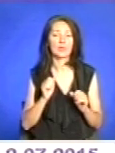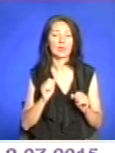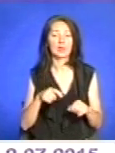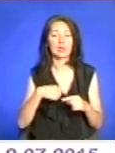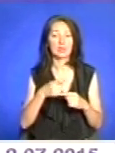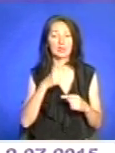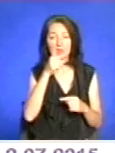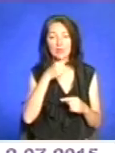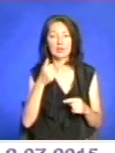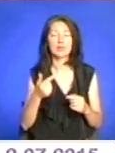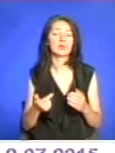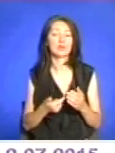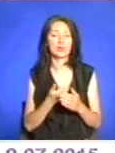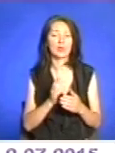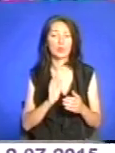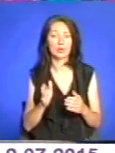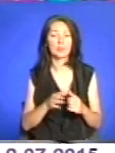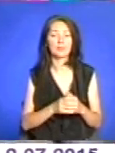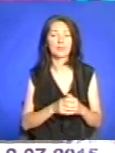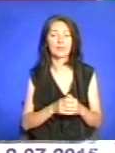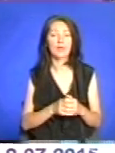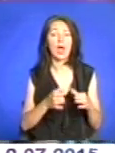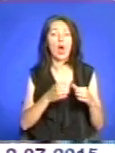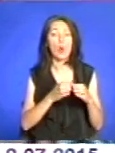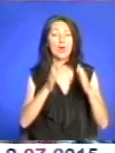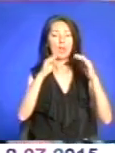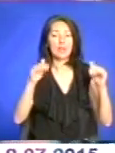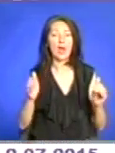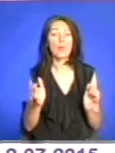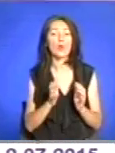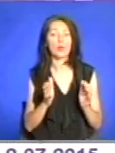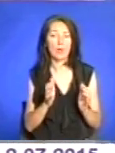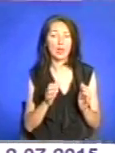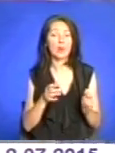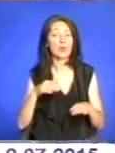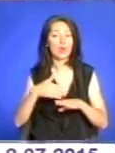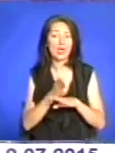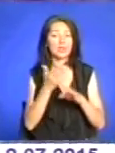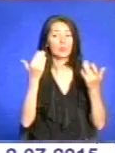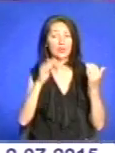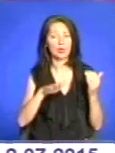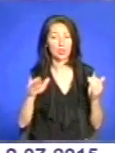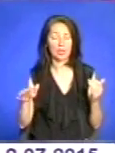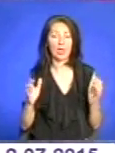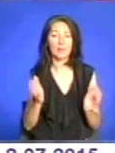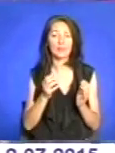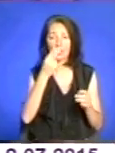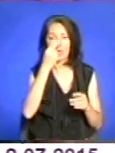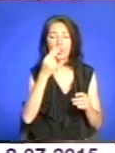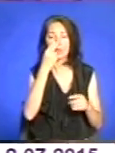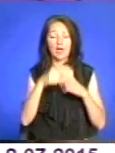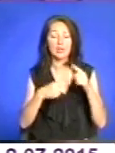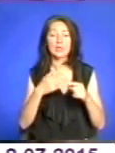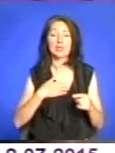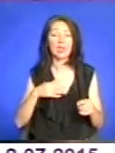знову поїдемо, з великим удовольстві. Команда табору дбала про якісний відпочинок дітей, плекання традицій нашого